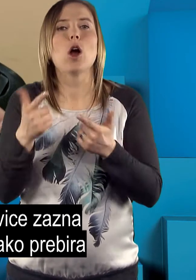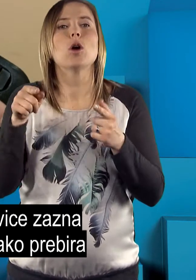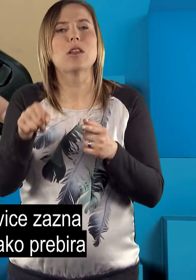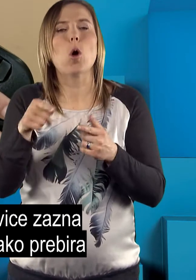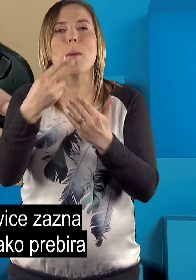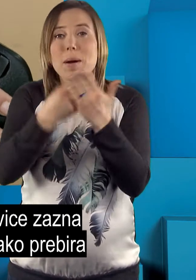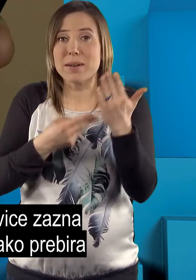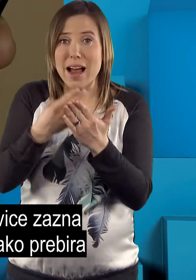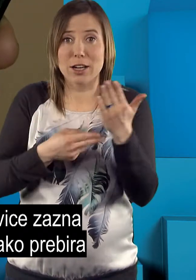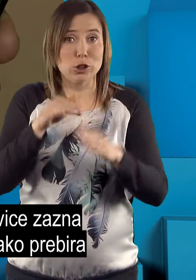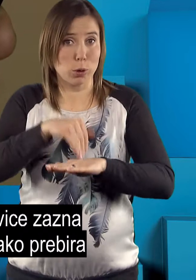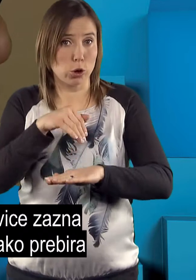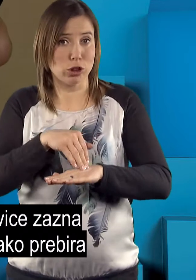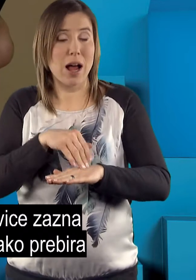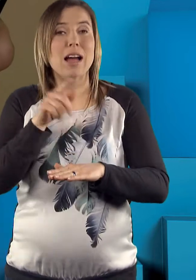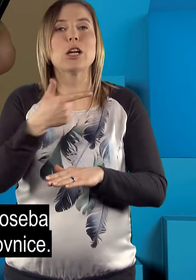z uporabo tipkovnice.